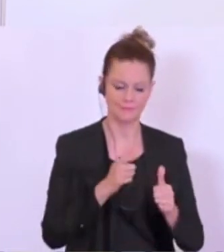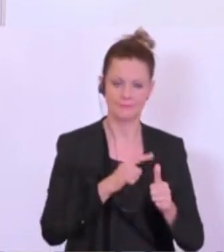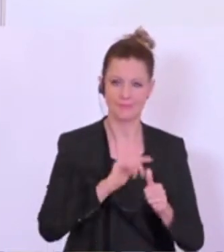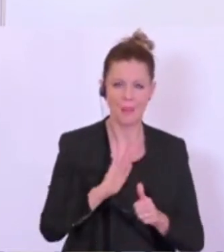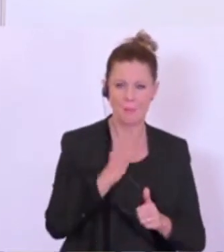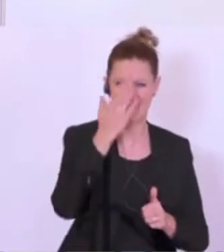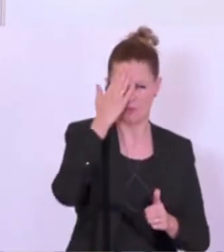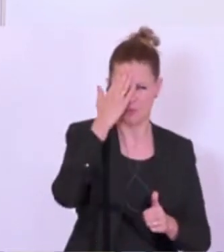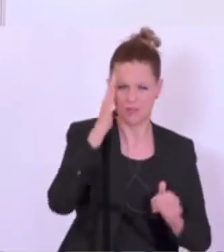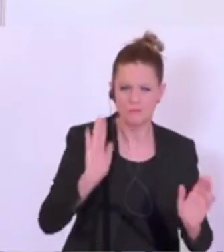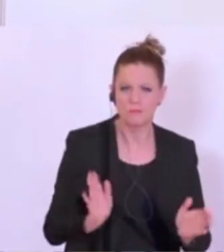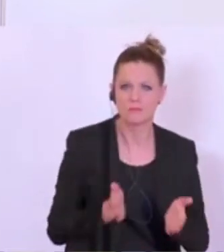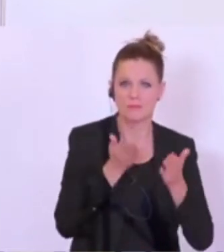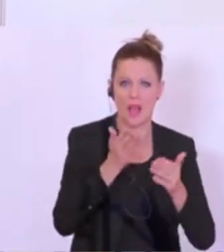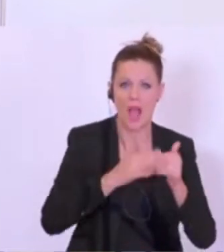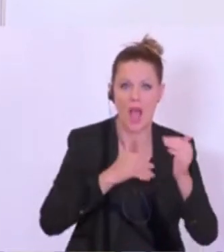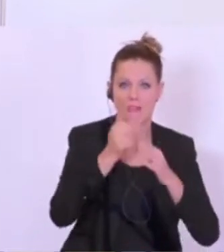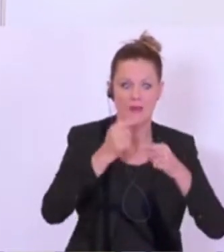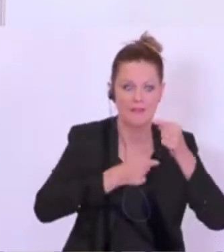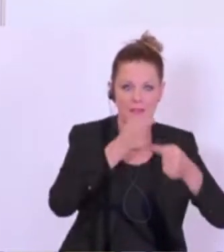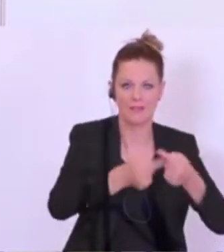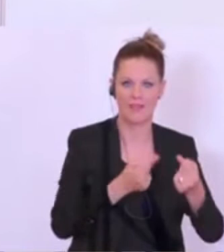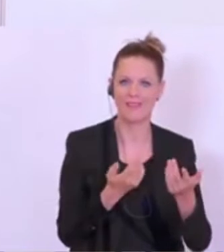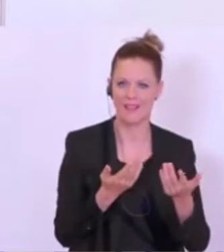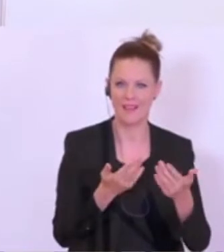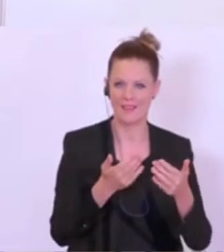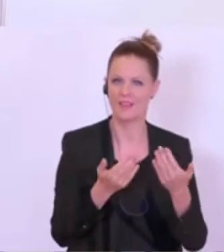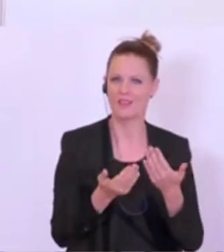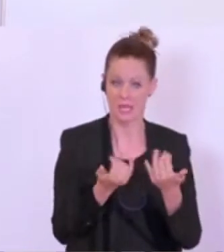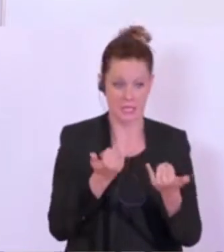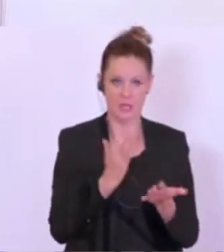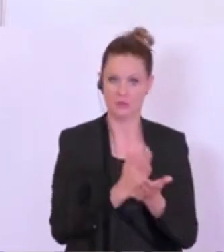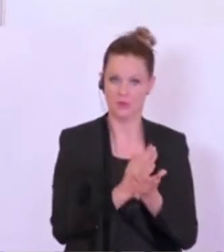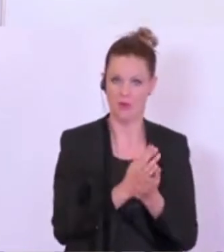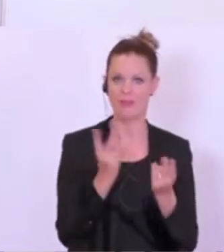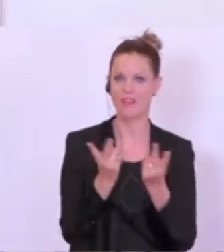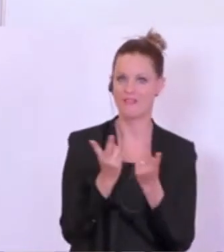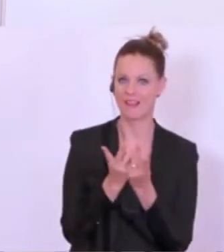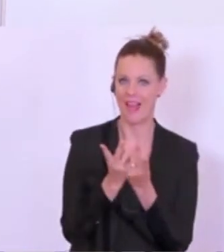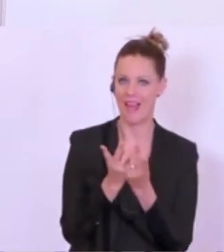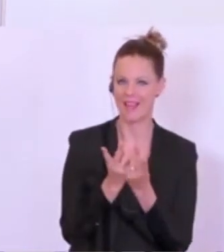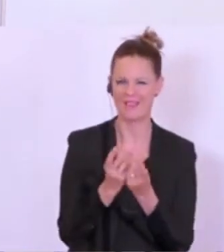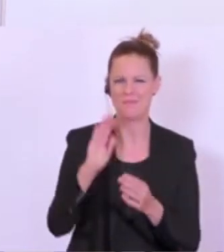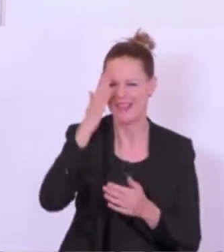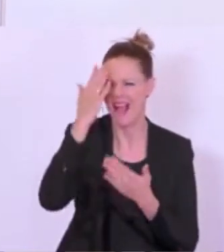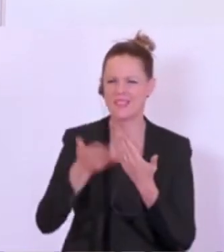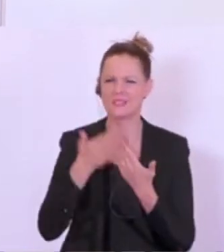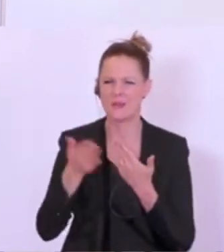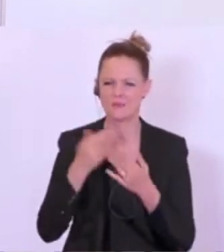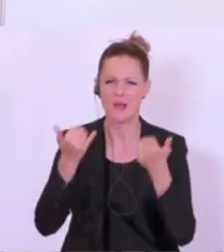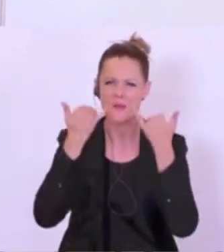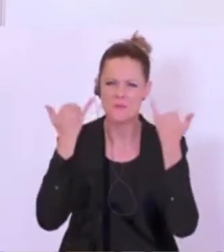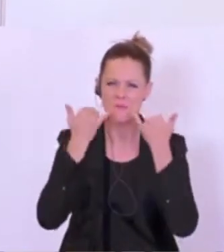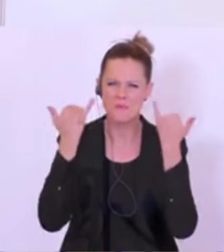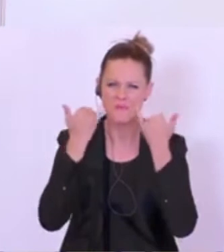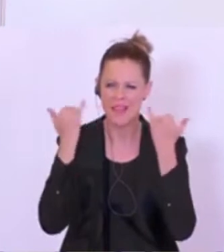fördern. Das ist jetzt schon der Fall. Wenn man das vergleicht mit dem bekannten Beispiel der Pferde